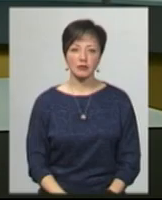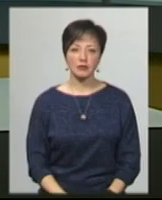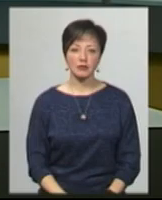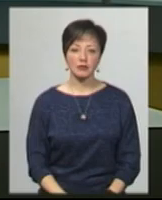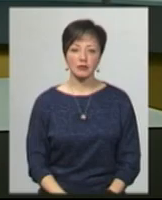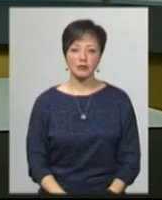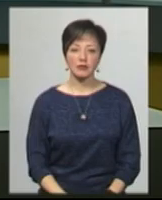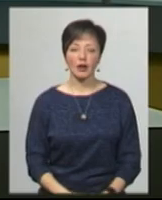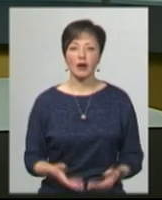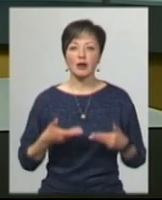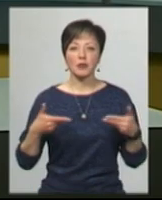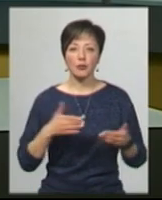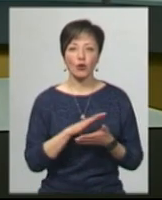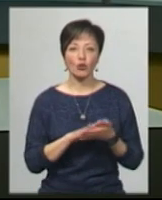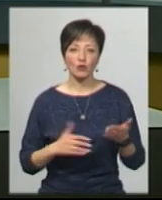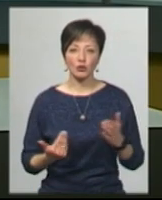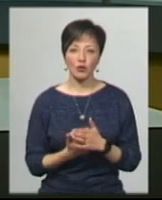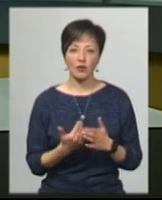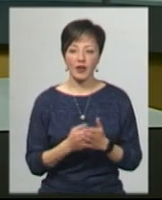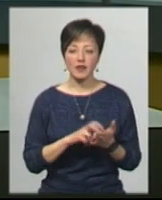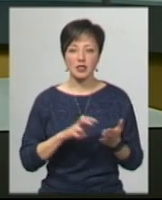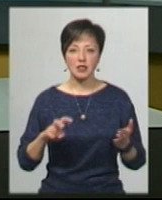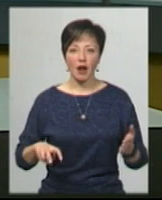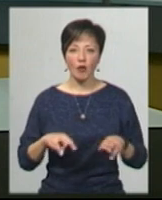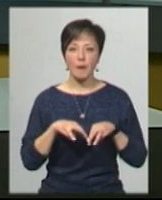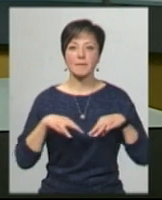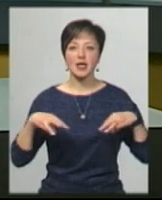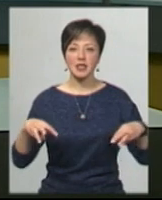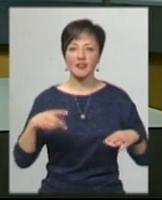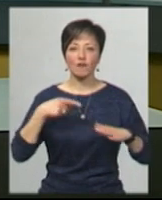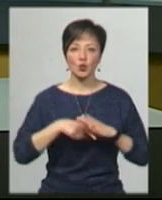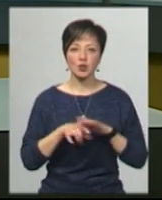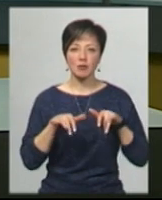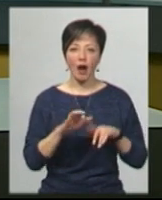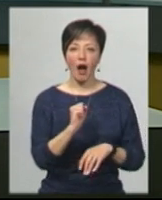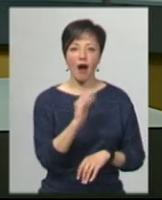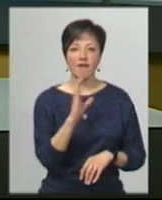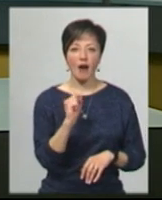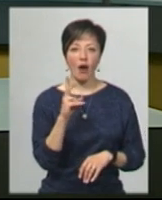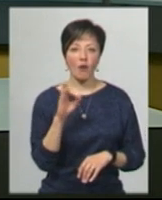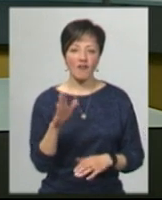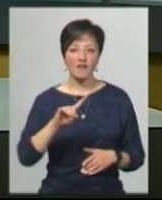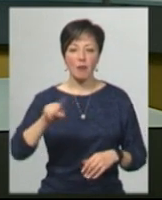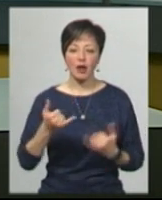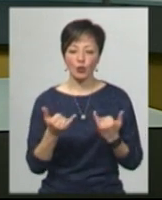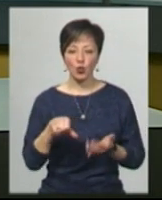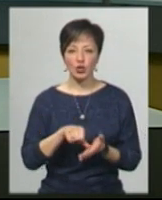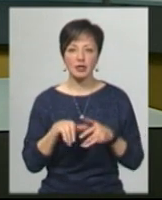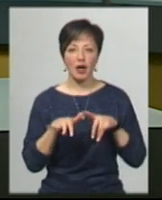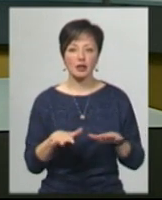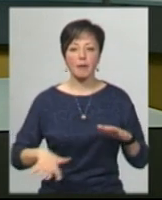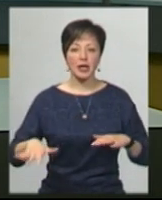Ми продовжуємо випуск новин. Відставку міністра внутрішніх справ Авакова вимагали сьогодні учасники акції на Майдані